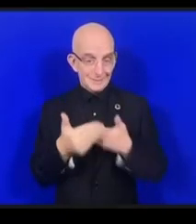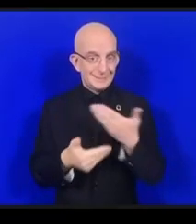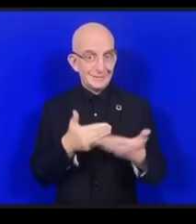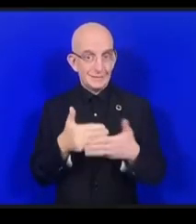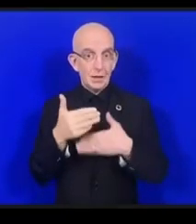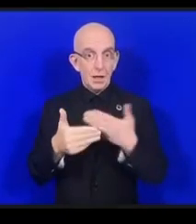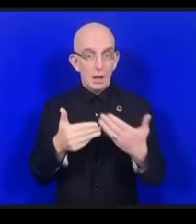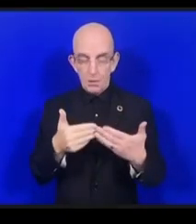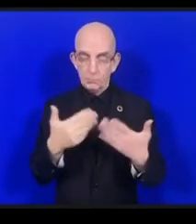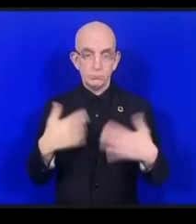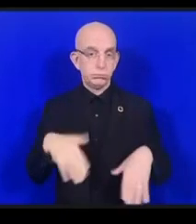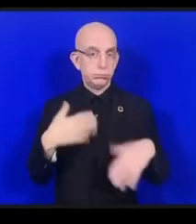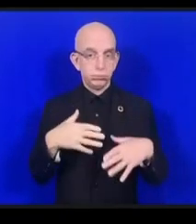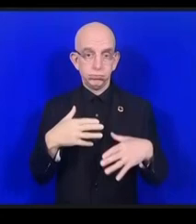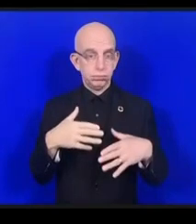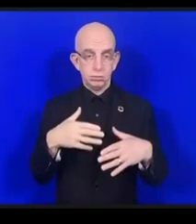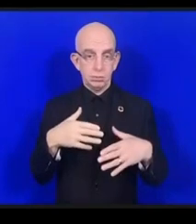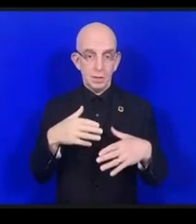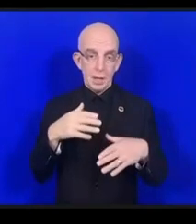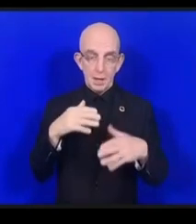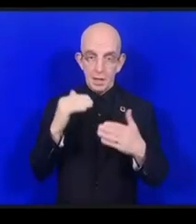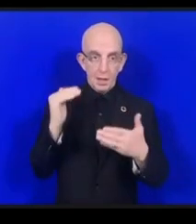ils se retrouvent aussi face à des difficultés